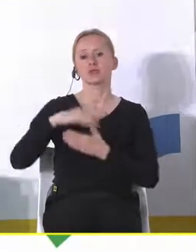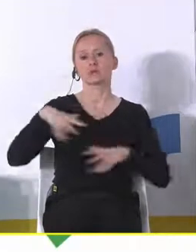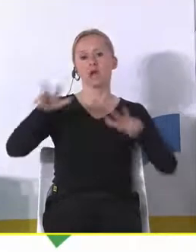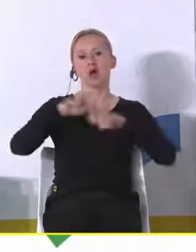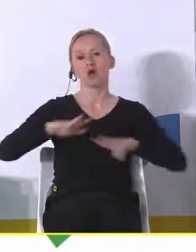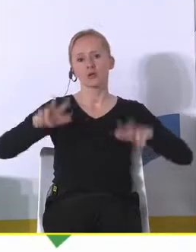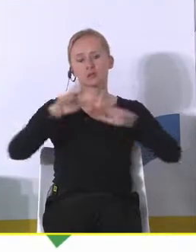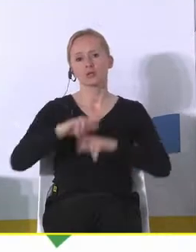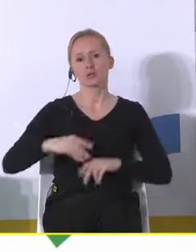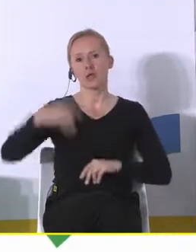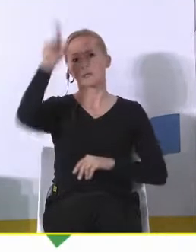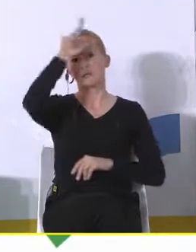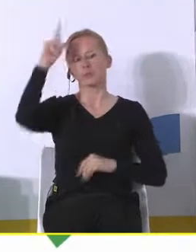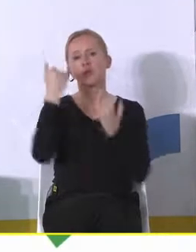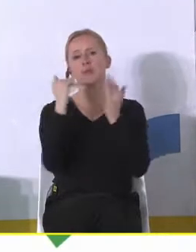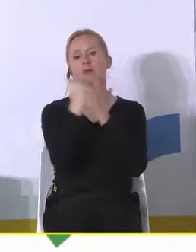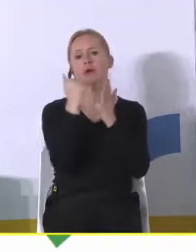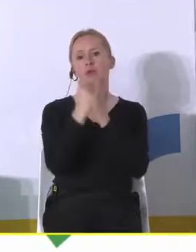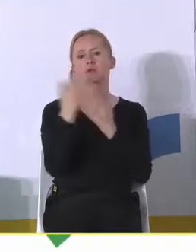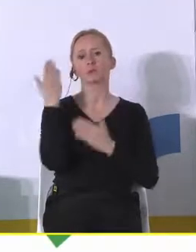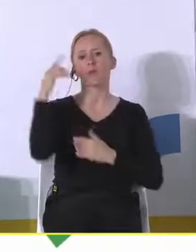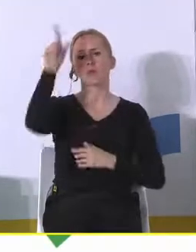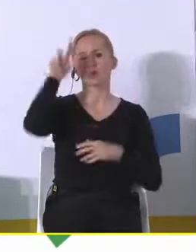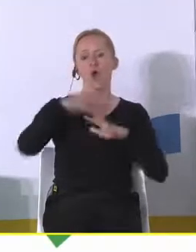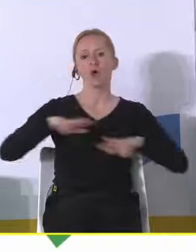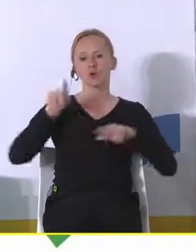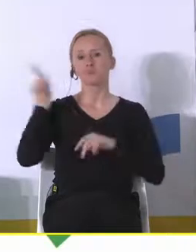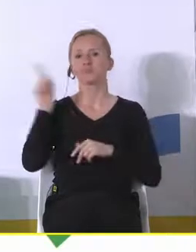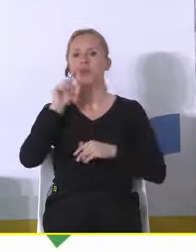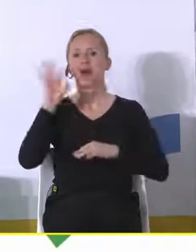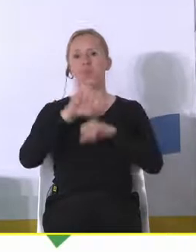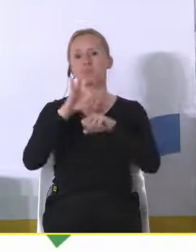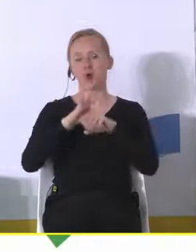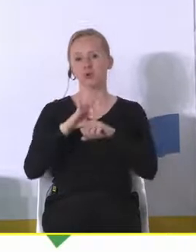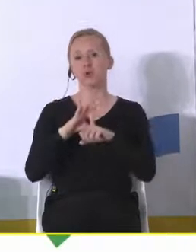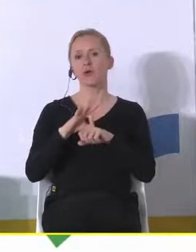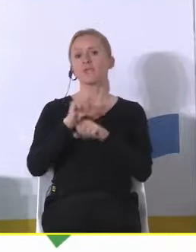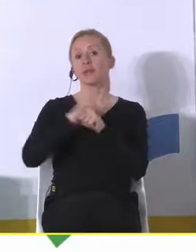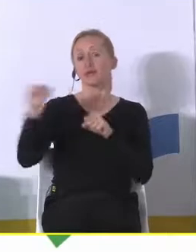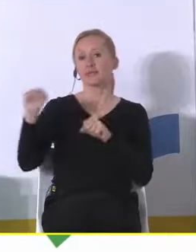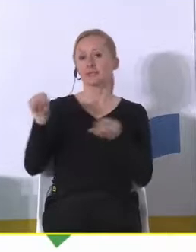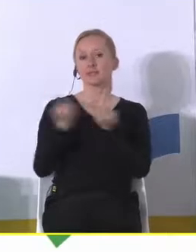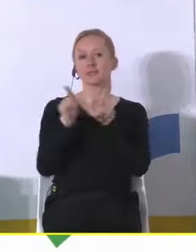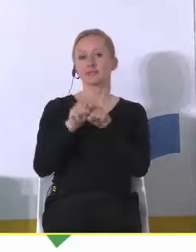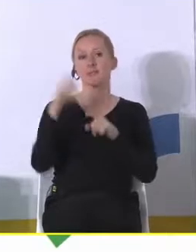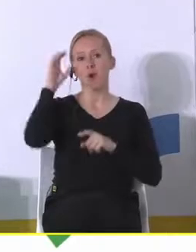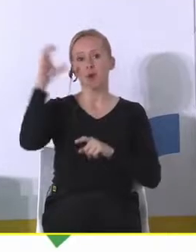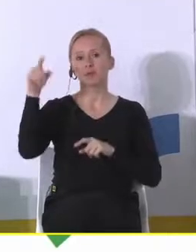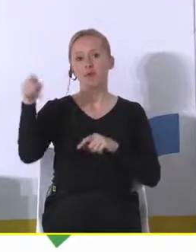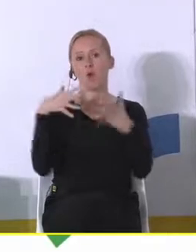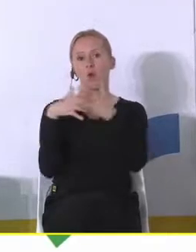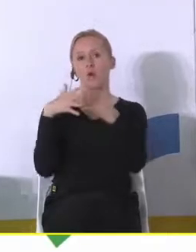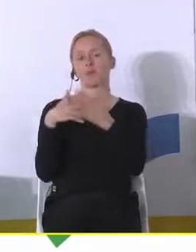i uwarunkowań społeczno-demograficznych. I pan dr Szwarc, przepraszam, jest również właśnie autorem tego